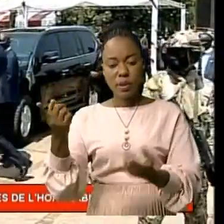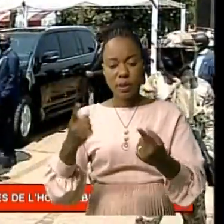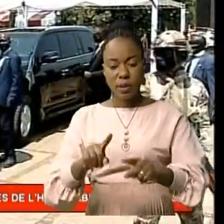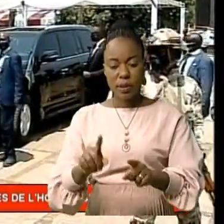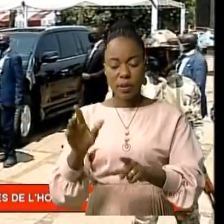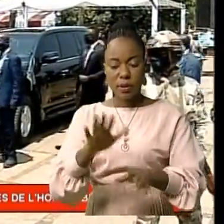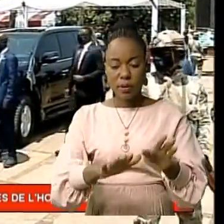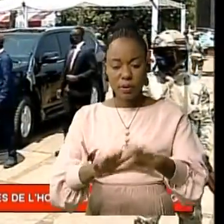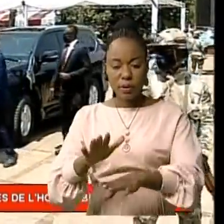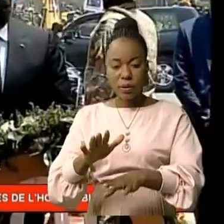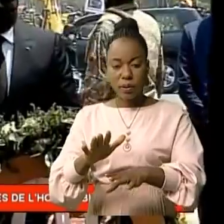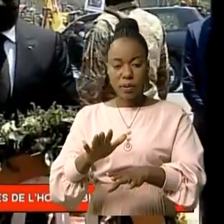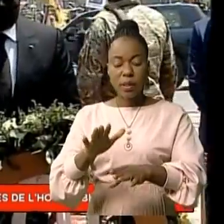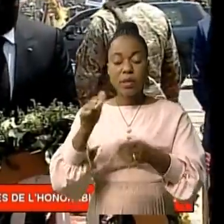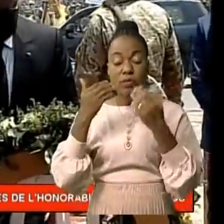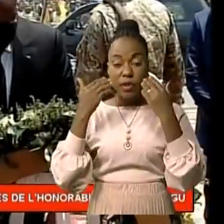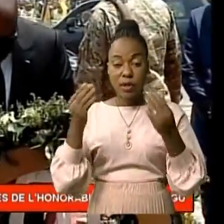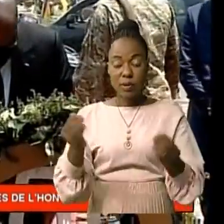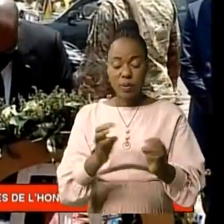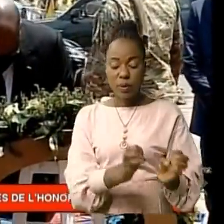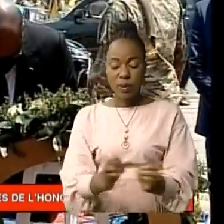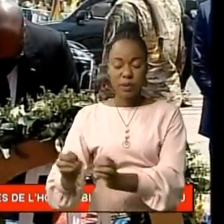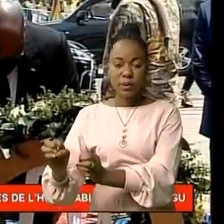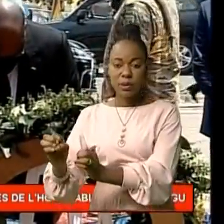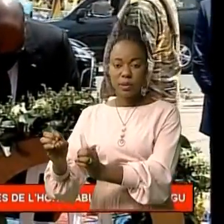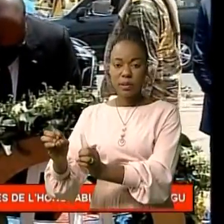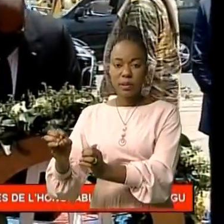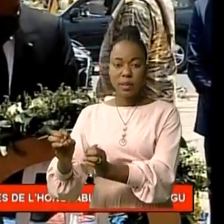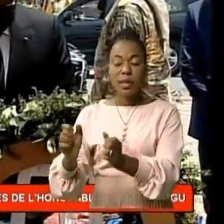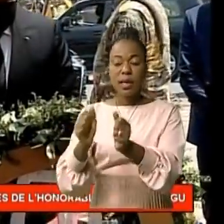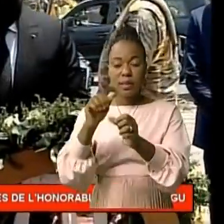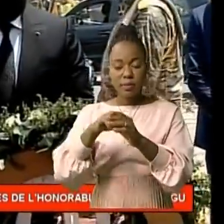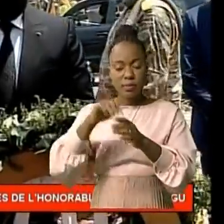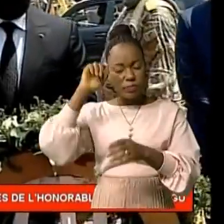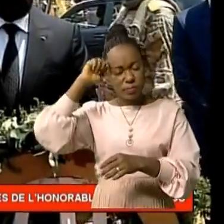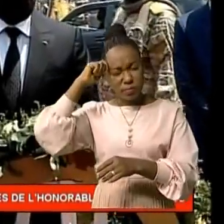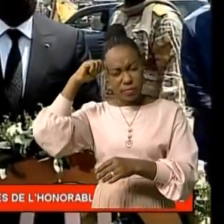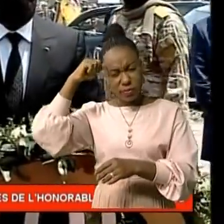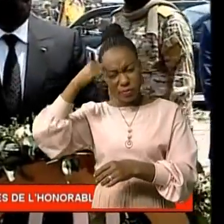obsèques organisés en sa mémoire.